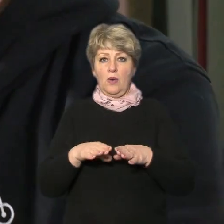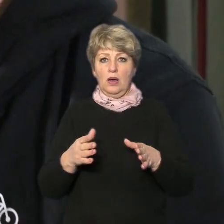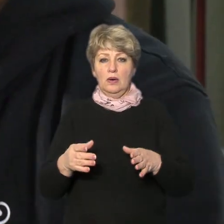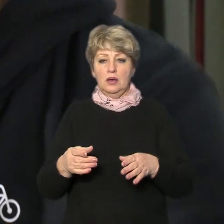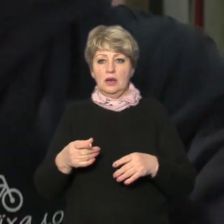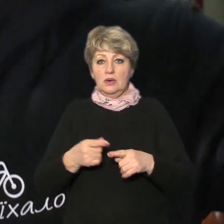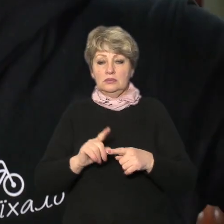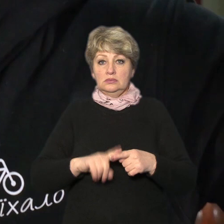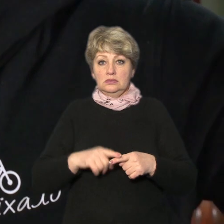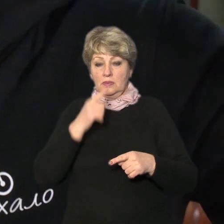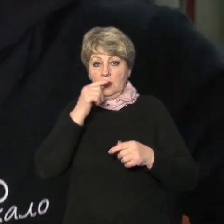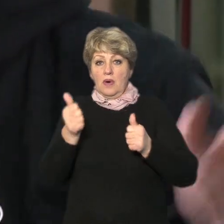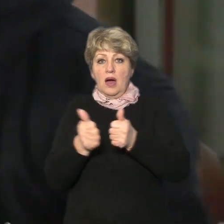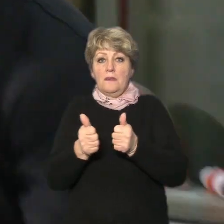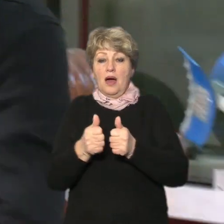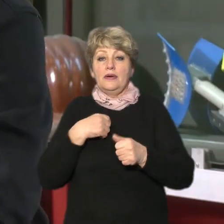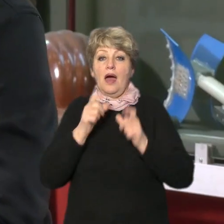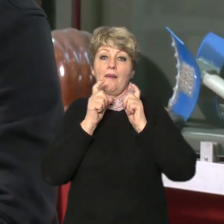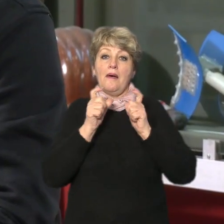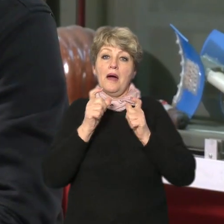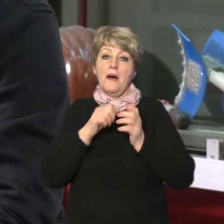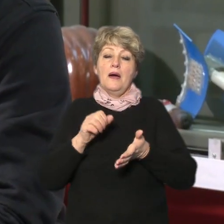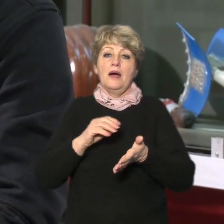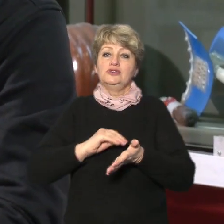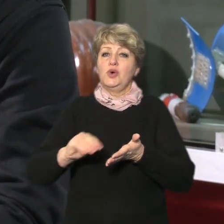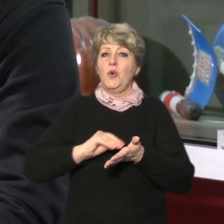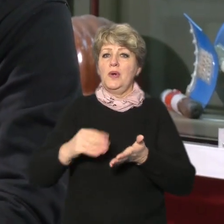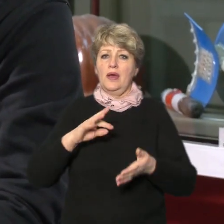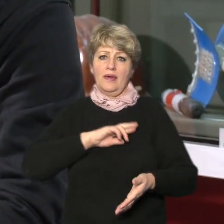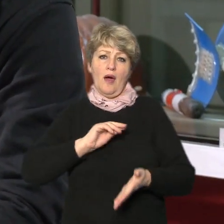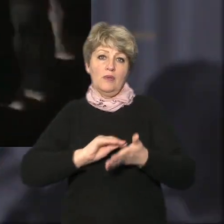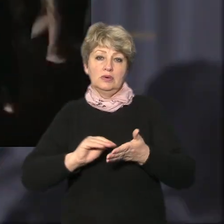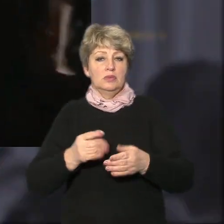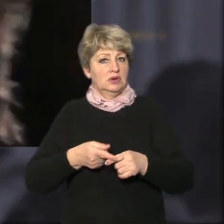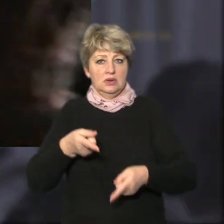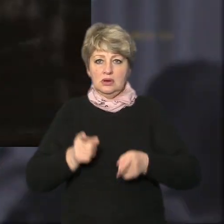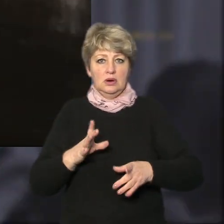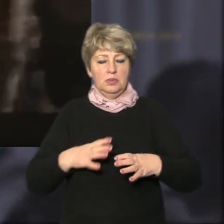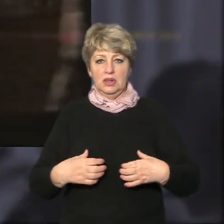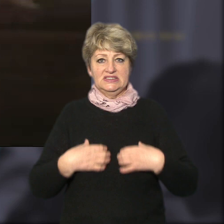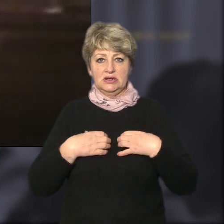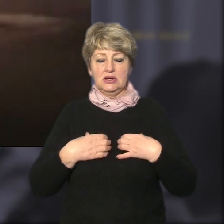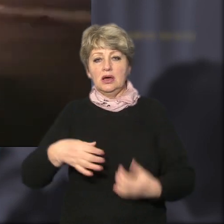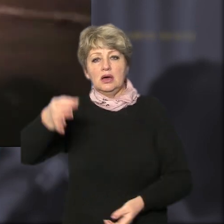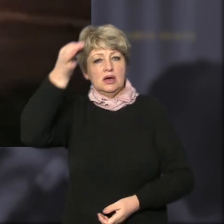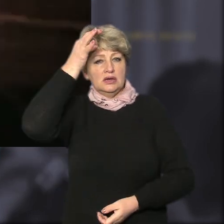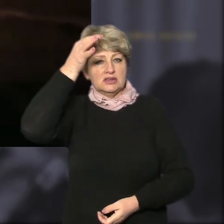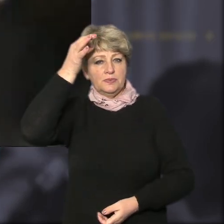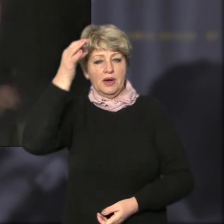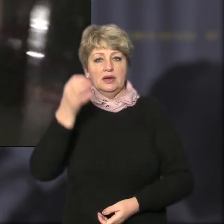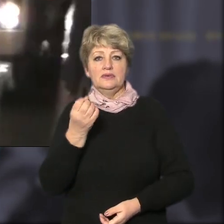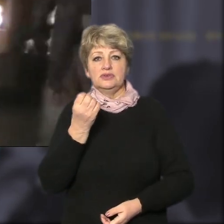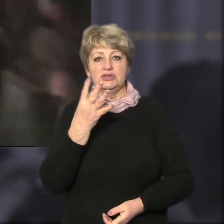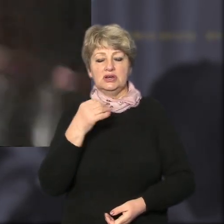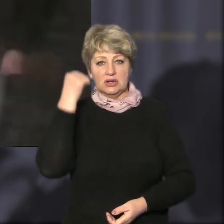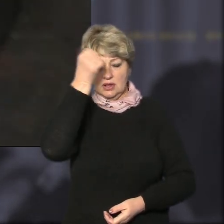на мене цілися я кажу преса преса ох тоді реально було страшно Це Валентин згадує подій на Черкаській дамбі